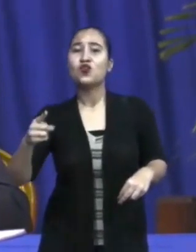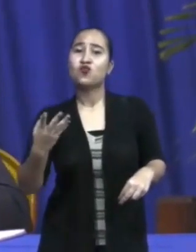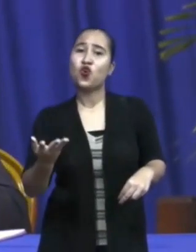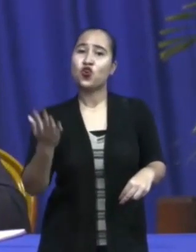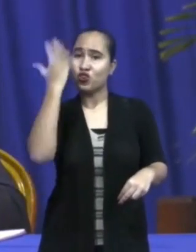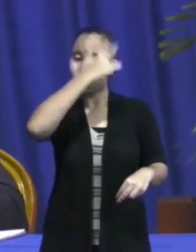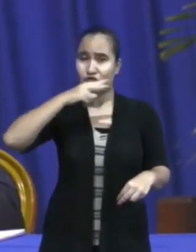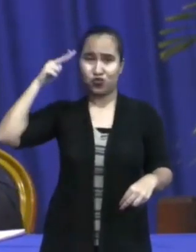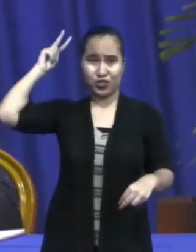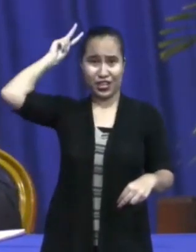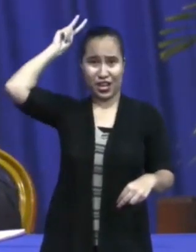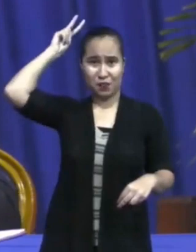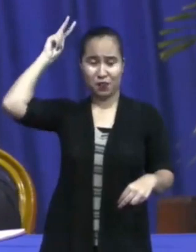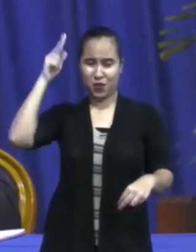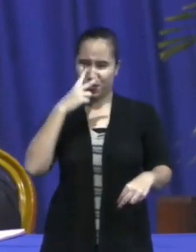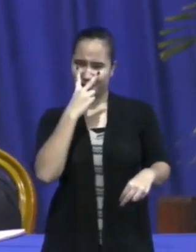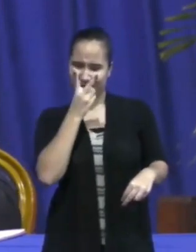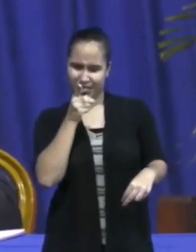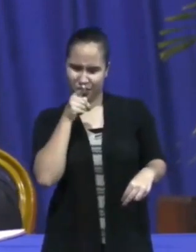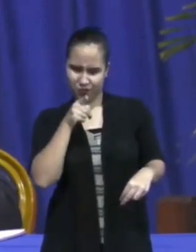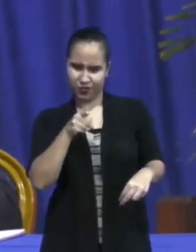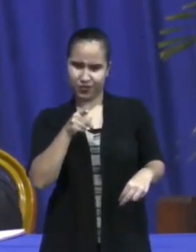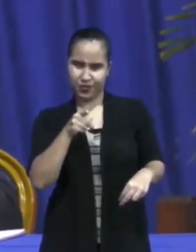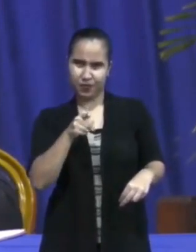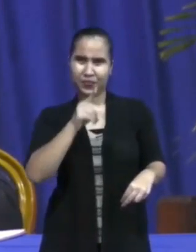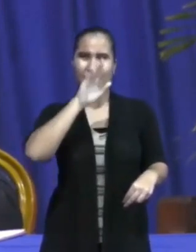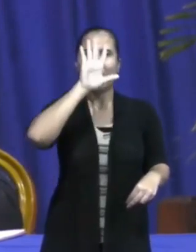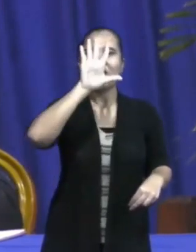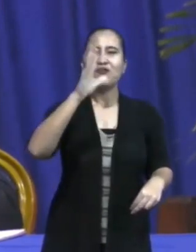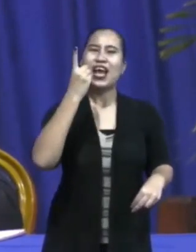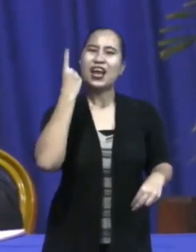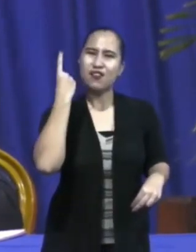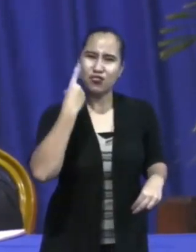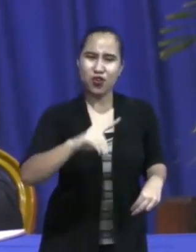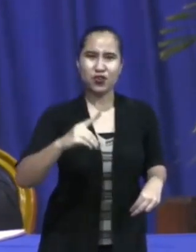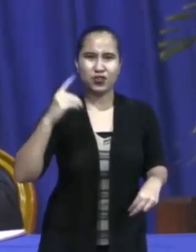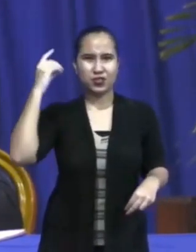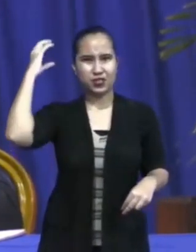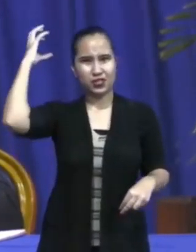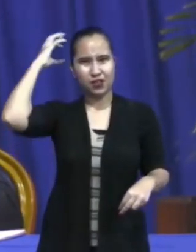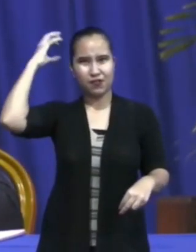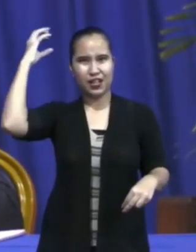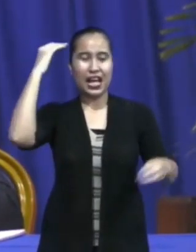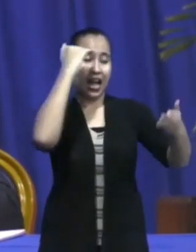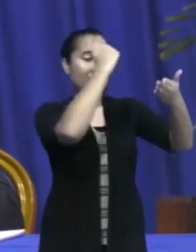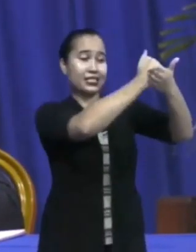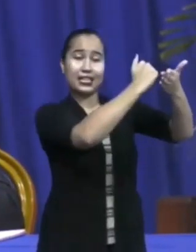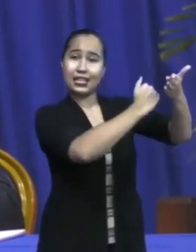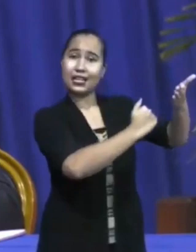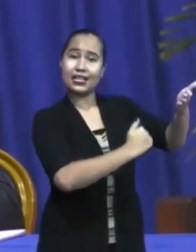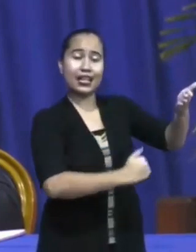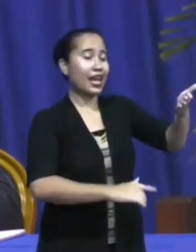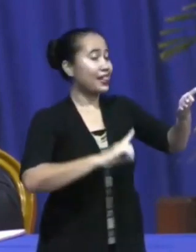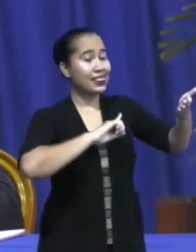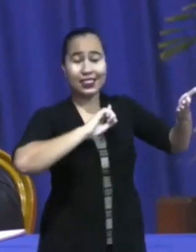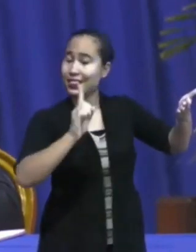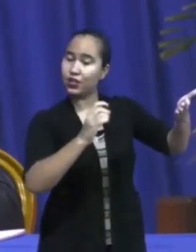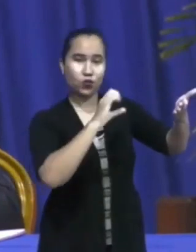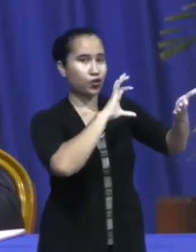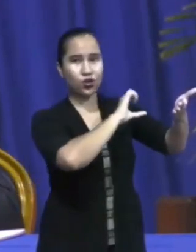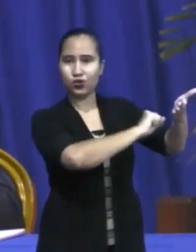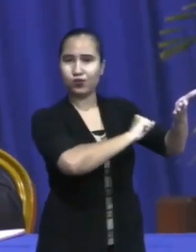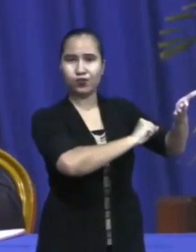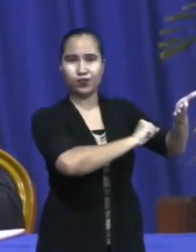ons brengt op 5000 gevallen als de richtlijn en de maatregelen niet in acht worden